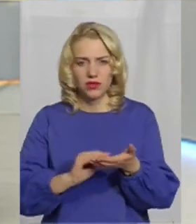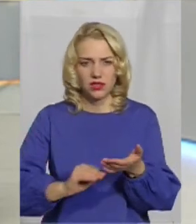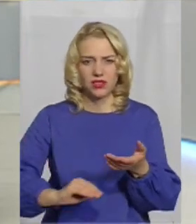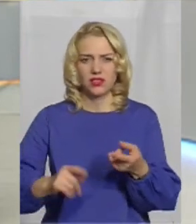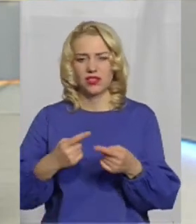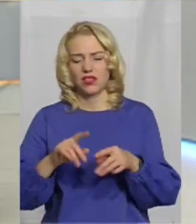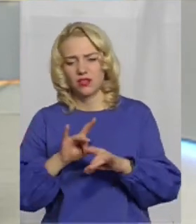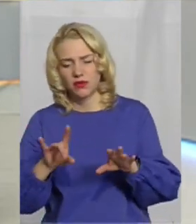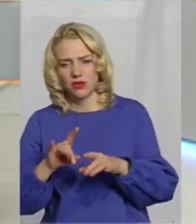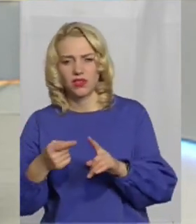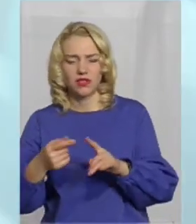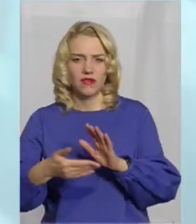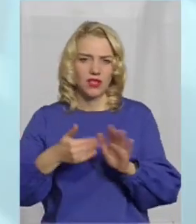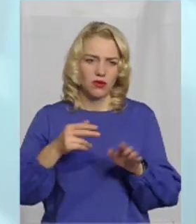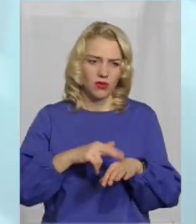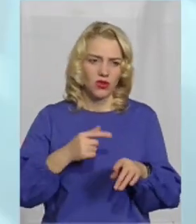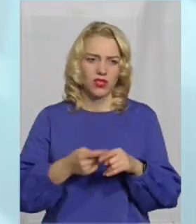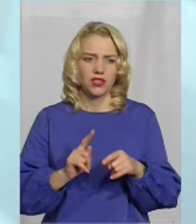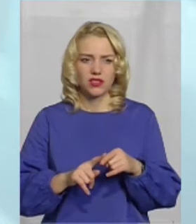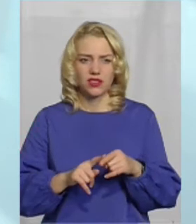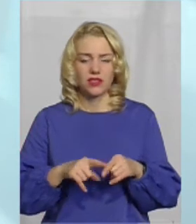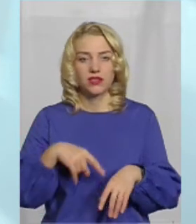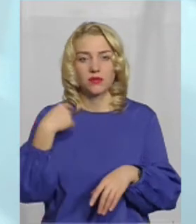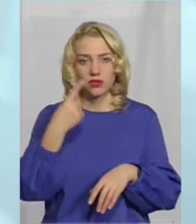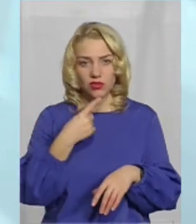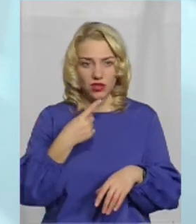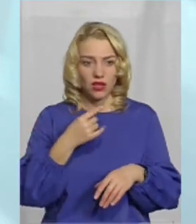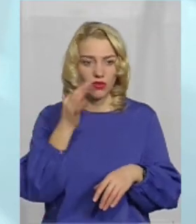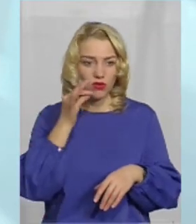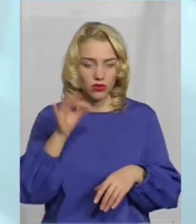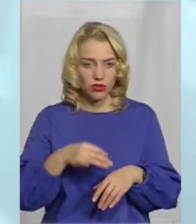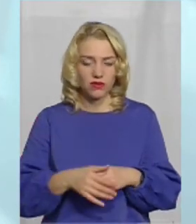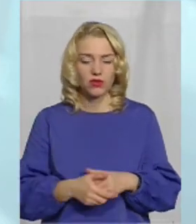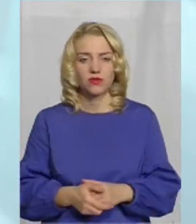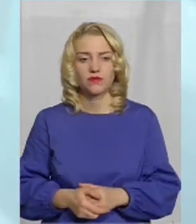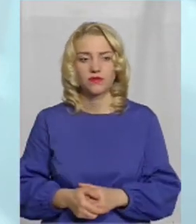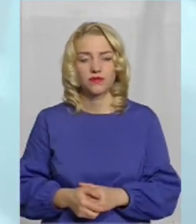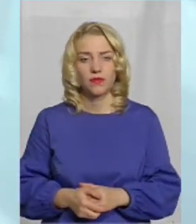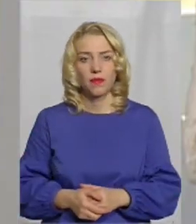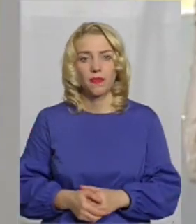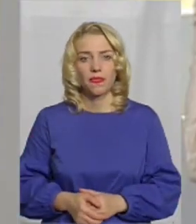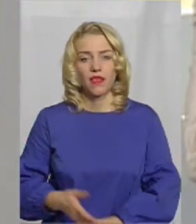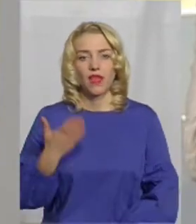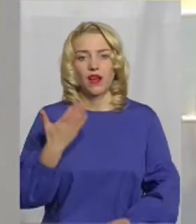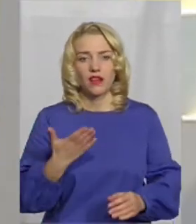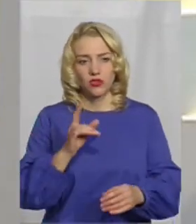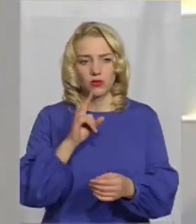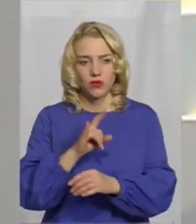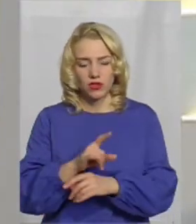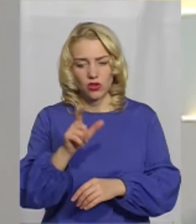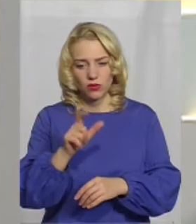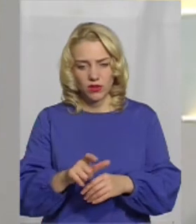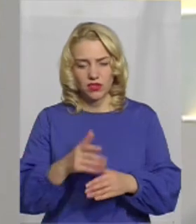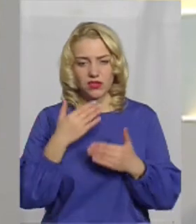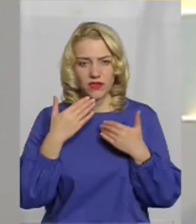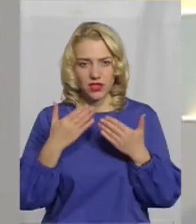тобто, будуть викликати до поліції. Ну, це так, з персонального досвіду, а не з правоохоронного можливості. А ось якщо ошуканий громадянин звертається